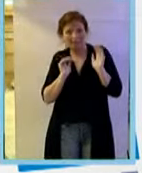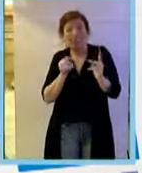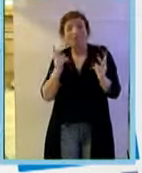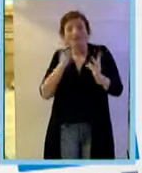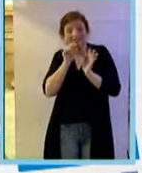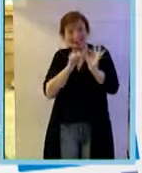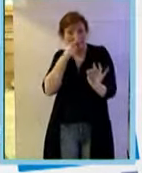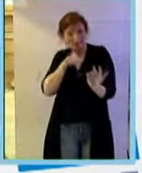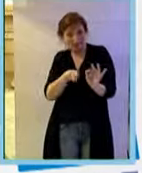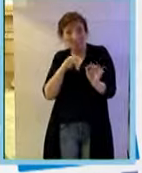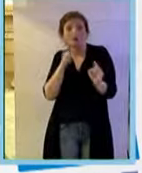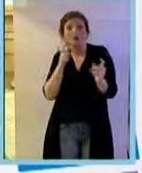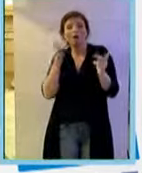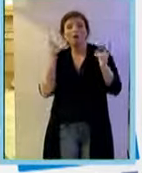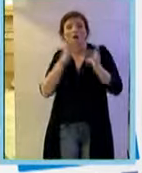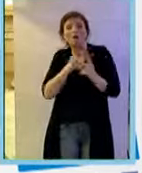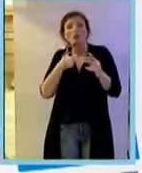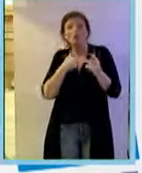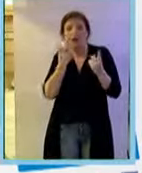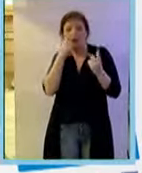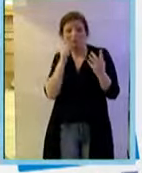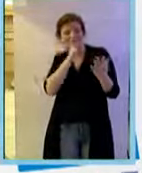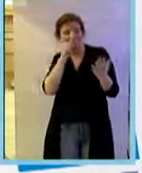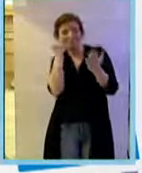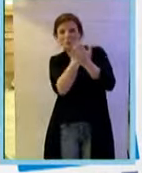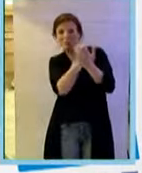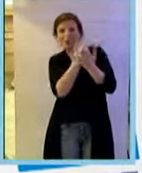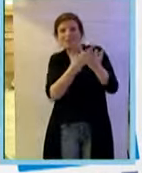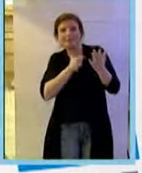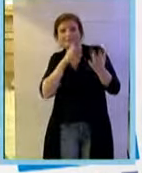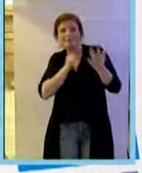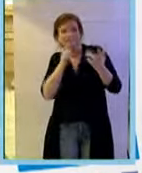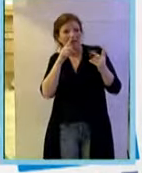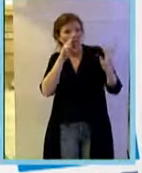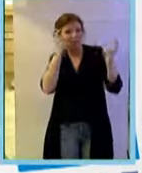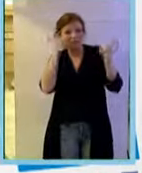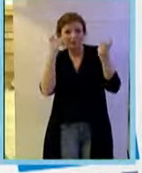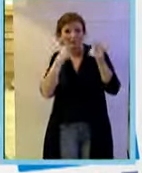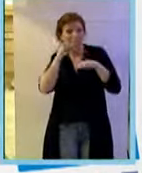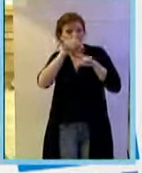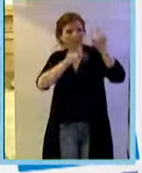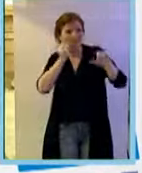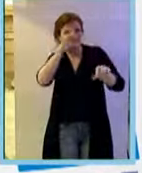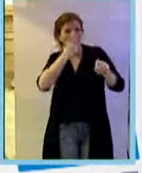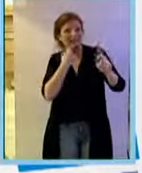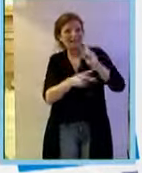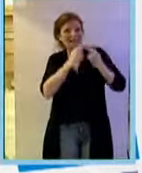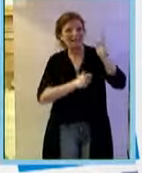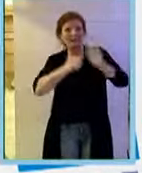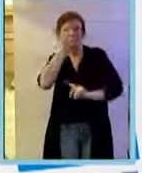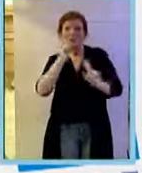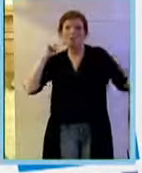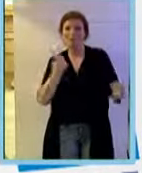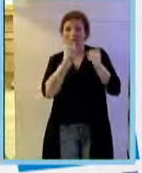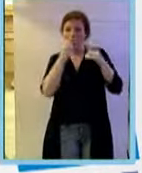abbiamo ancora un biomarker che ci consente di internazionare i pazienti che probabilmente risponderanno meglio alcuni pazienti danno una